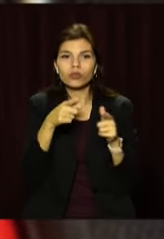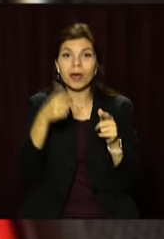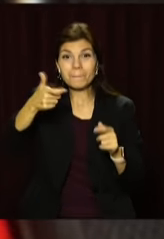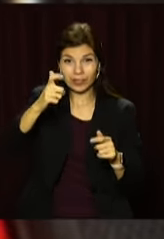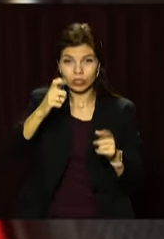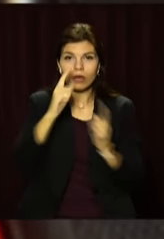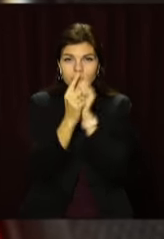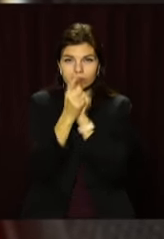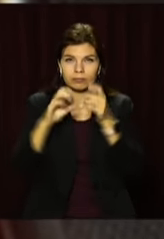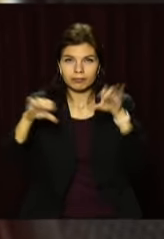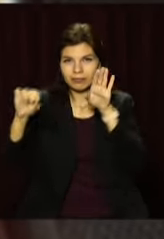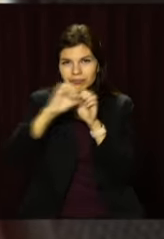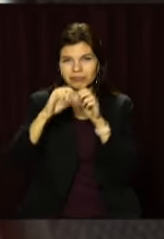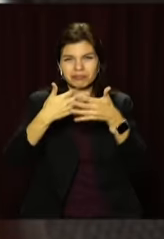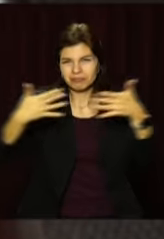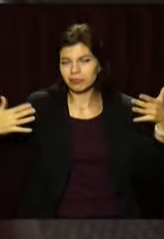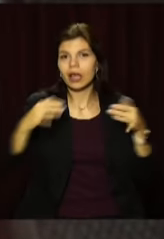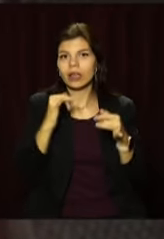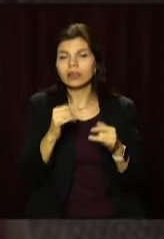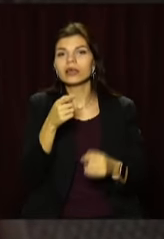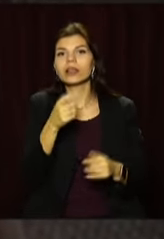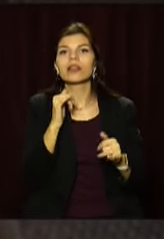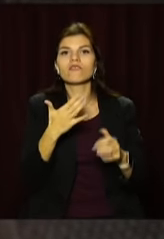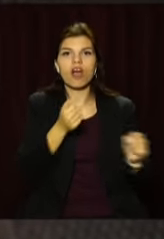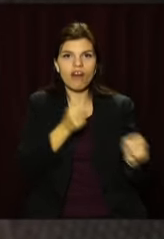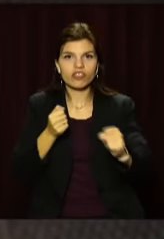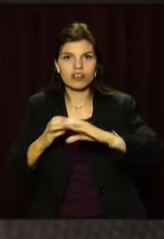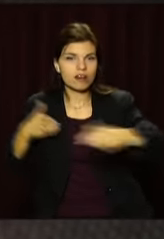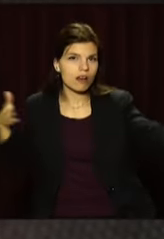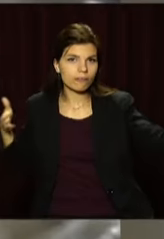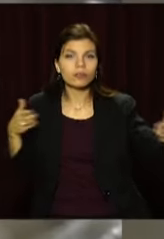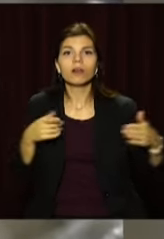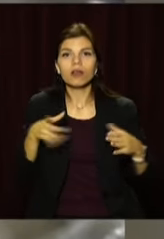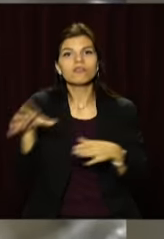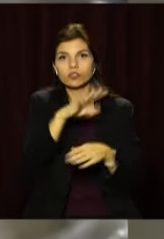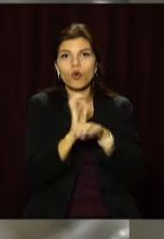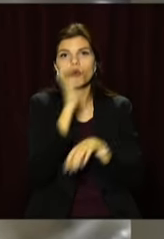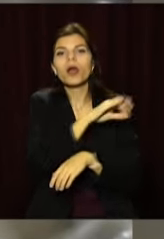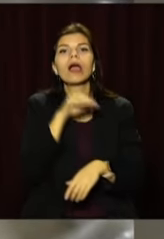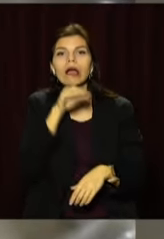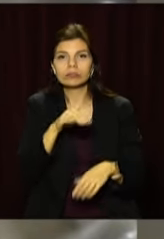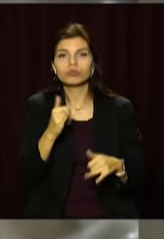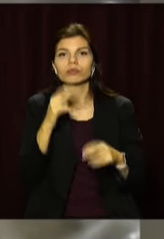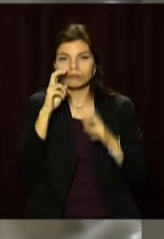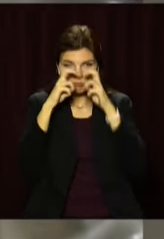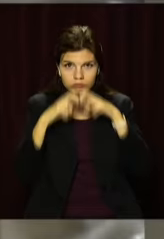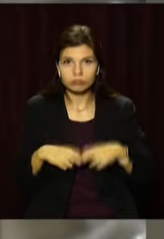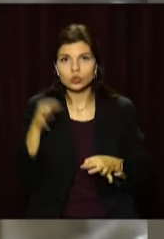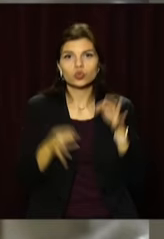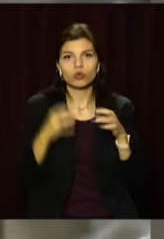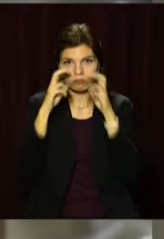пістолет та два магазини до автомату Калашникова. Все вилучене направлене експертизу триває досудове розслідування.